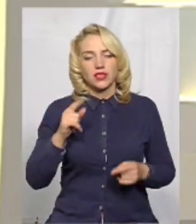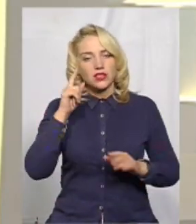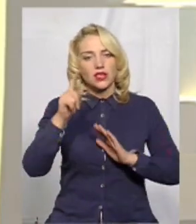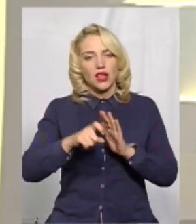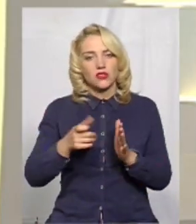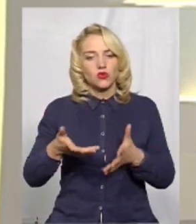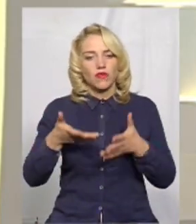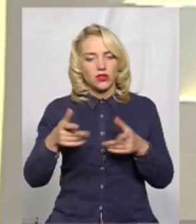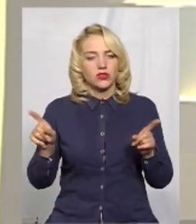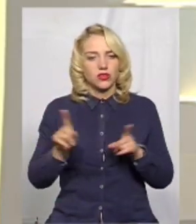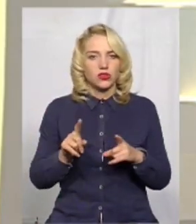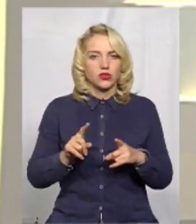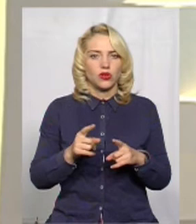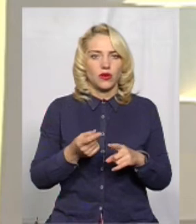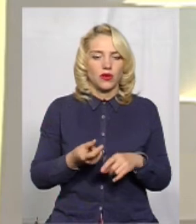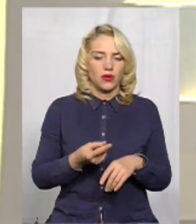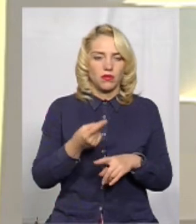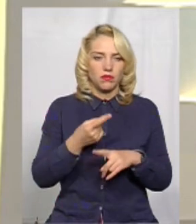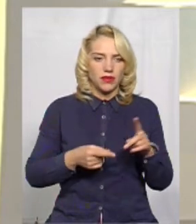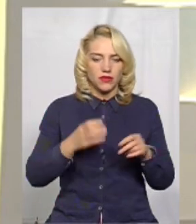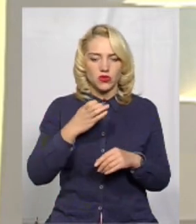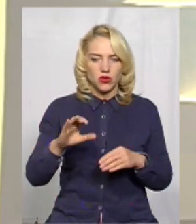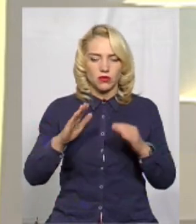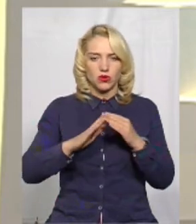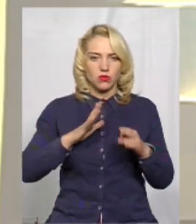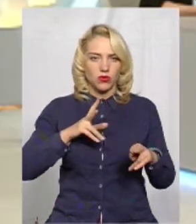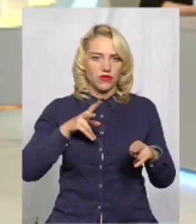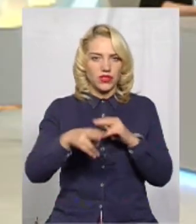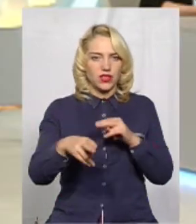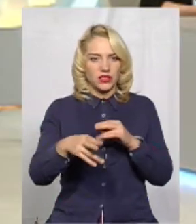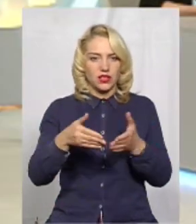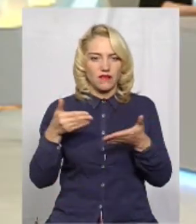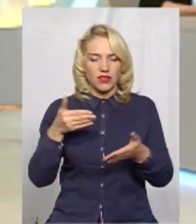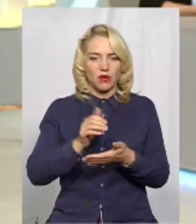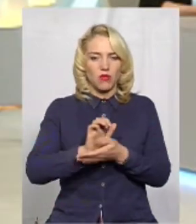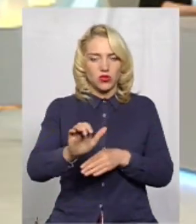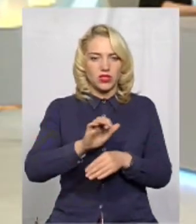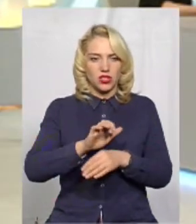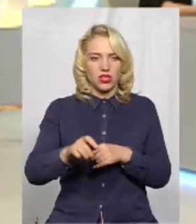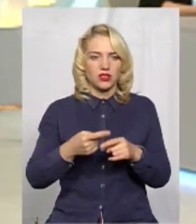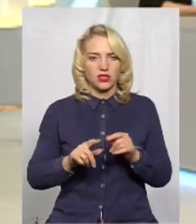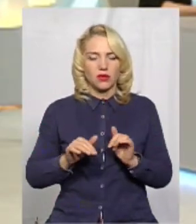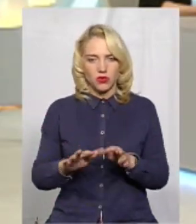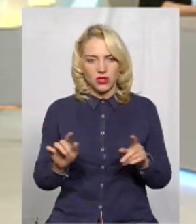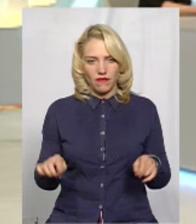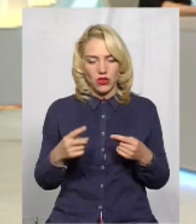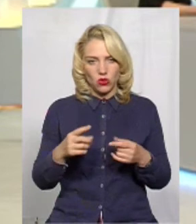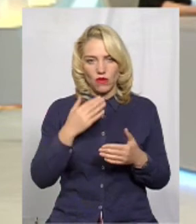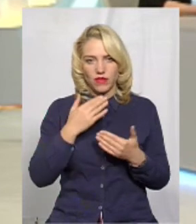'ясували, що десь понад півсотні будинків було відрізано від постачання. Це процедура відновлення?